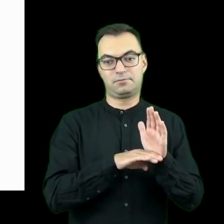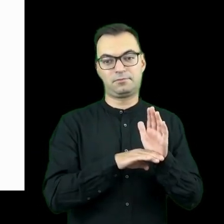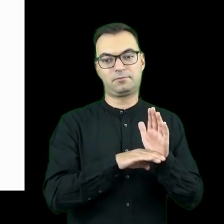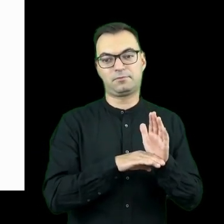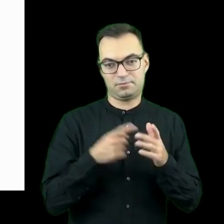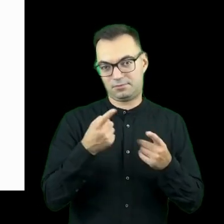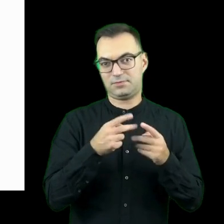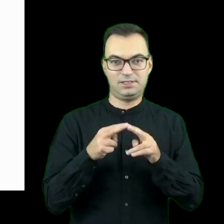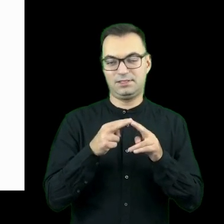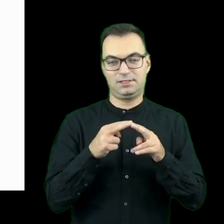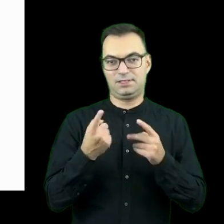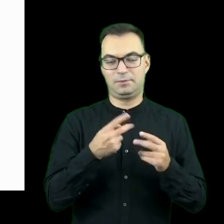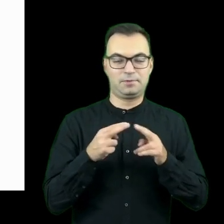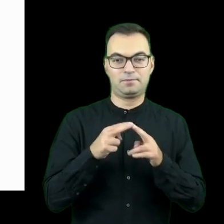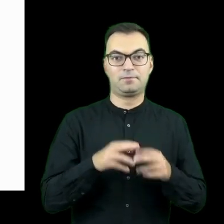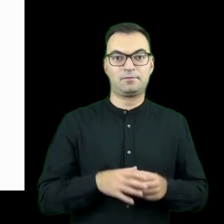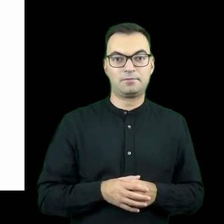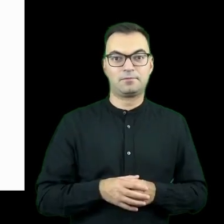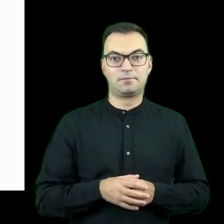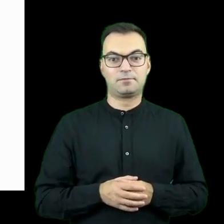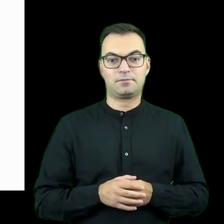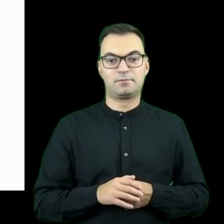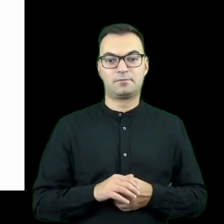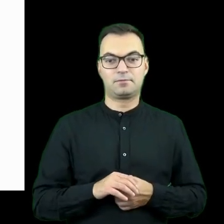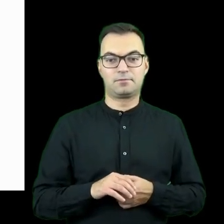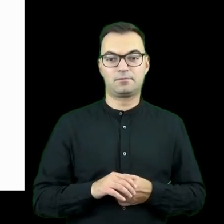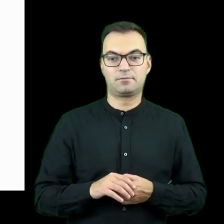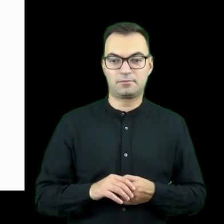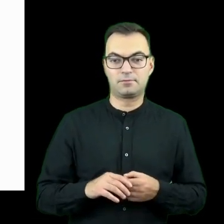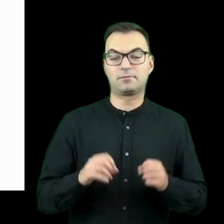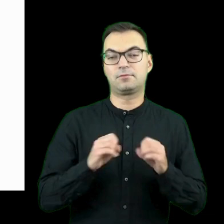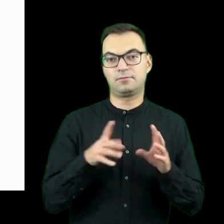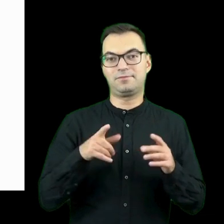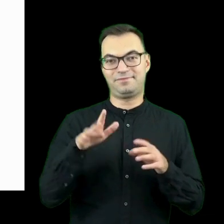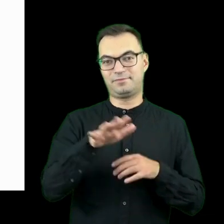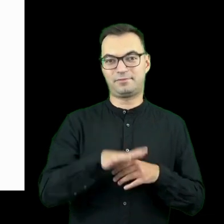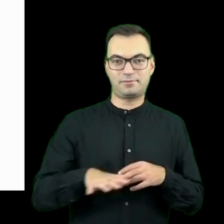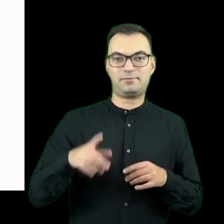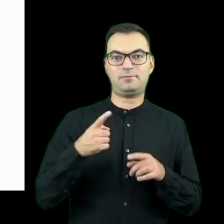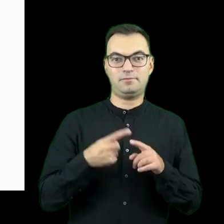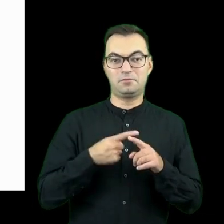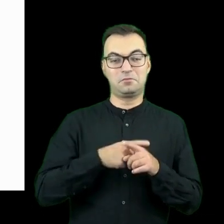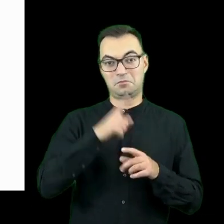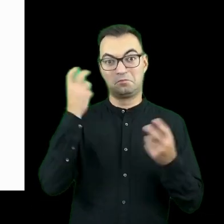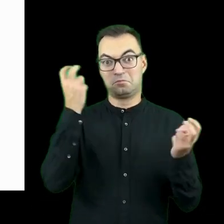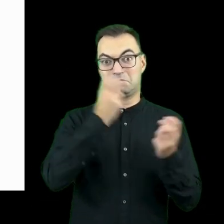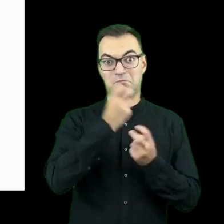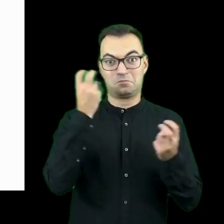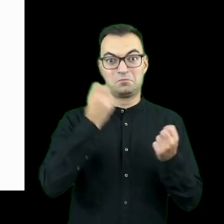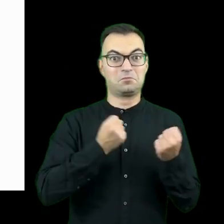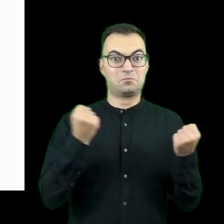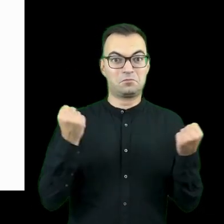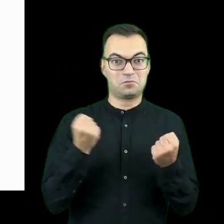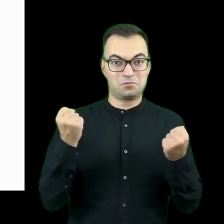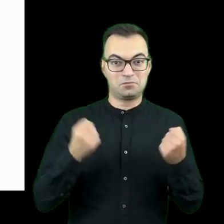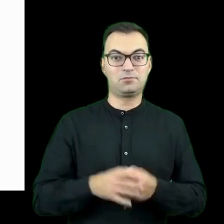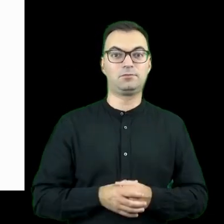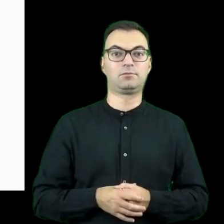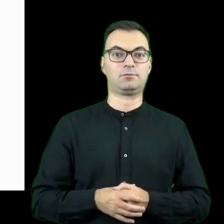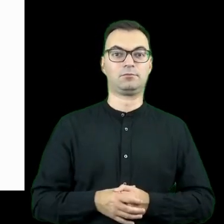które sobie określiła. No i rzeczywiście to gospodarstwo zaczęło się, czy ta przestrzeń zaczęła się cieszyć bardzo dużym zainteresowaniem.